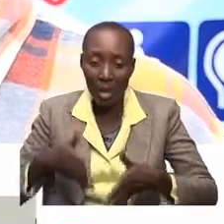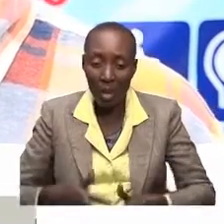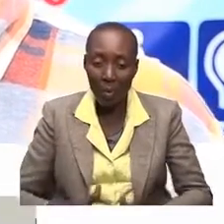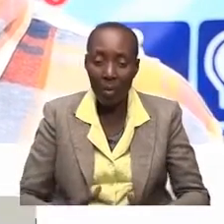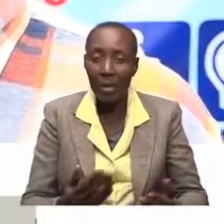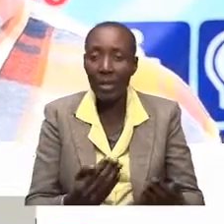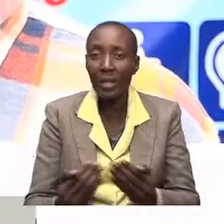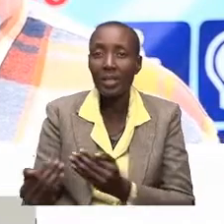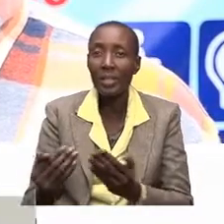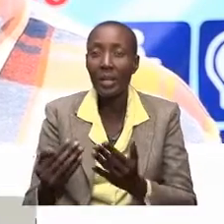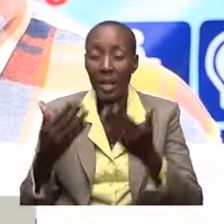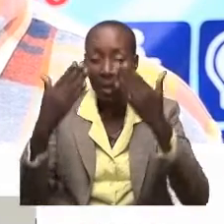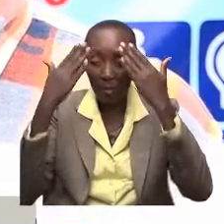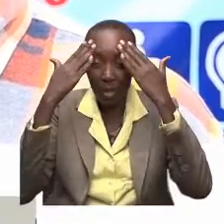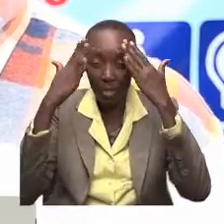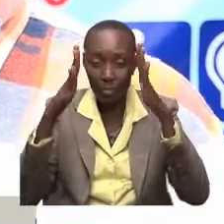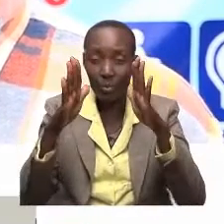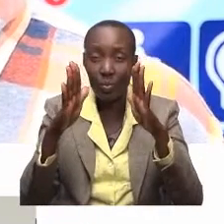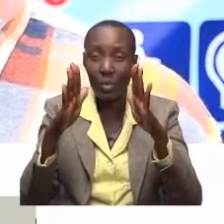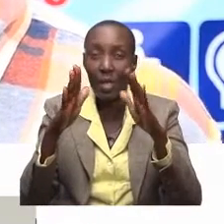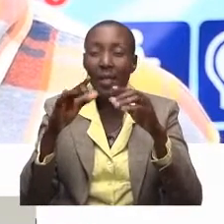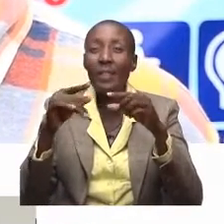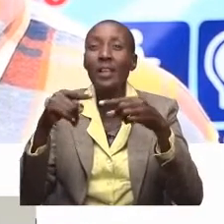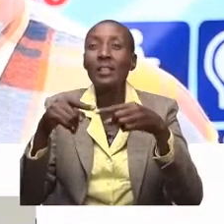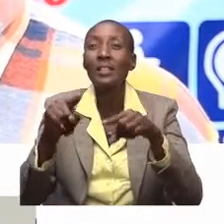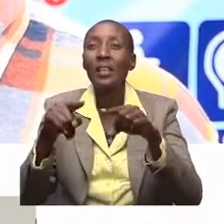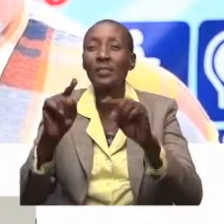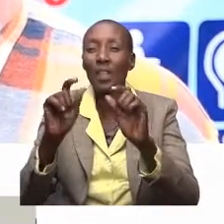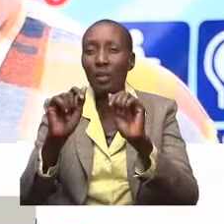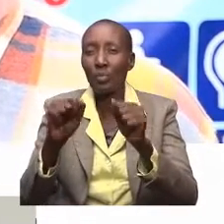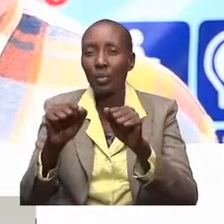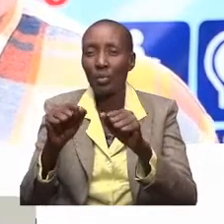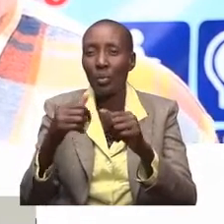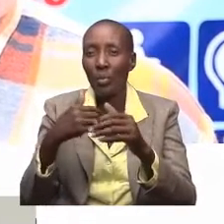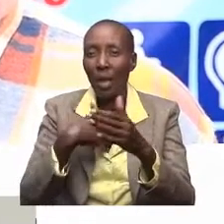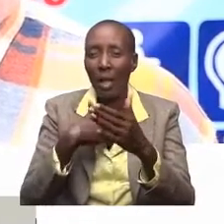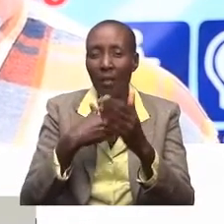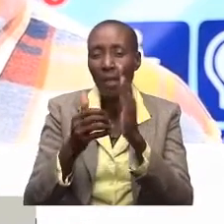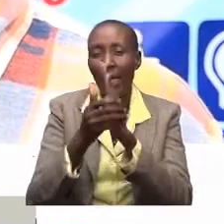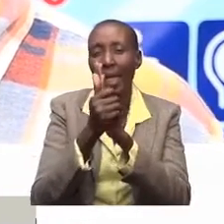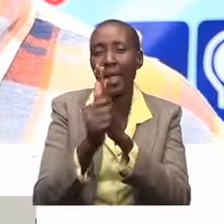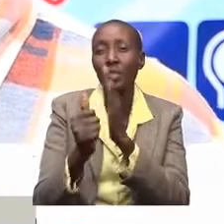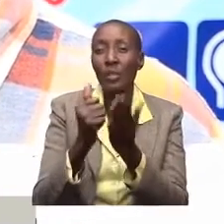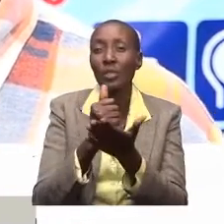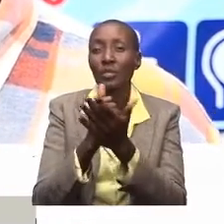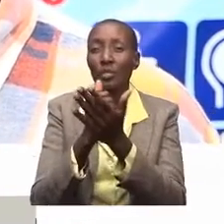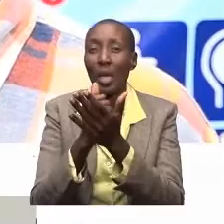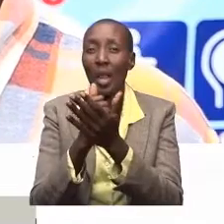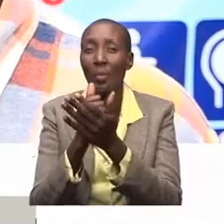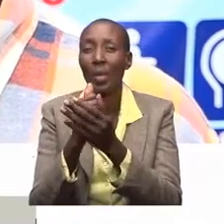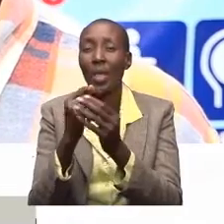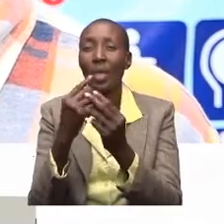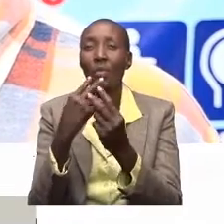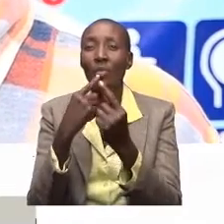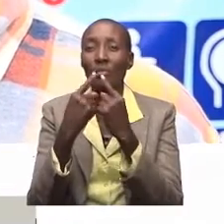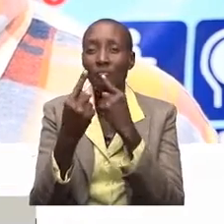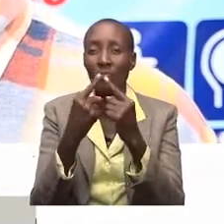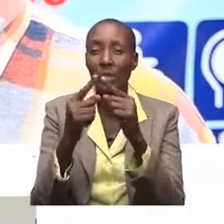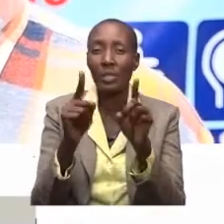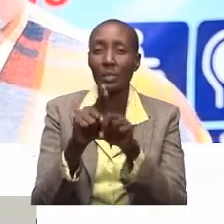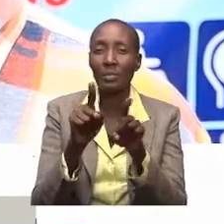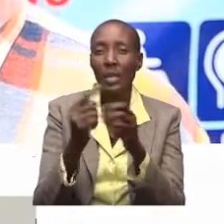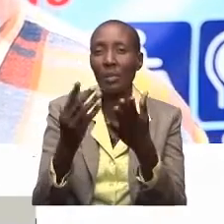hawapati kujua kwamba kuna speech therapist mahali. Sindyo, na pia serekali mzima, I think,